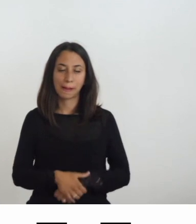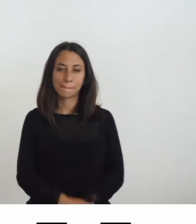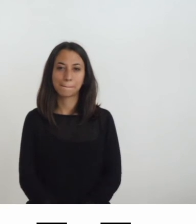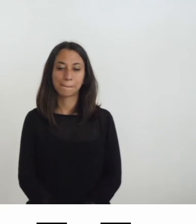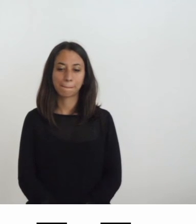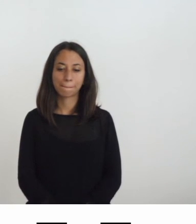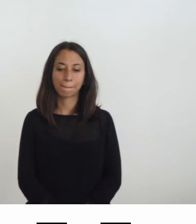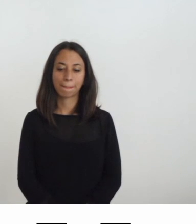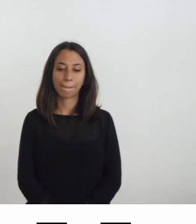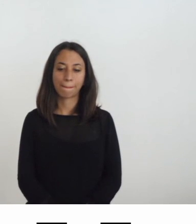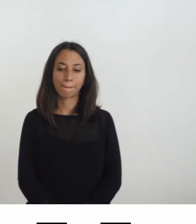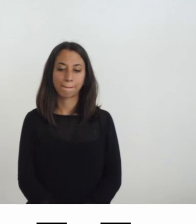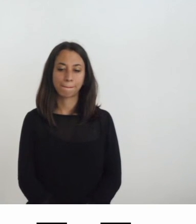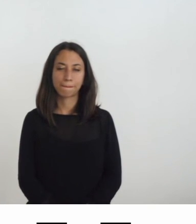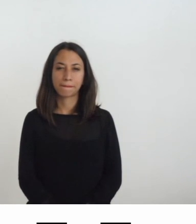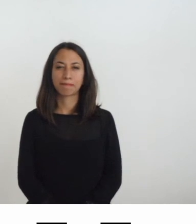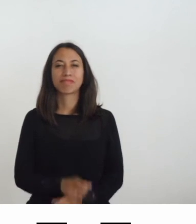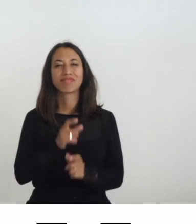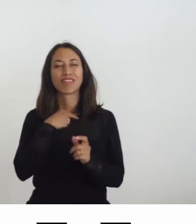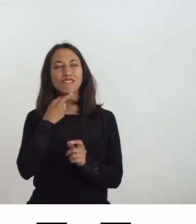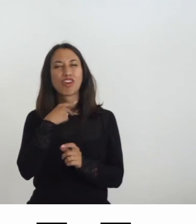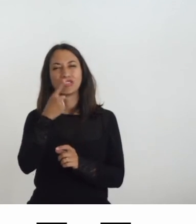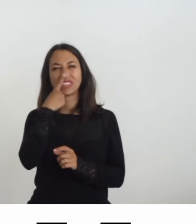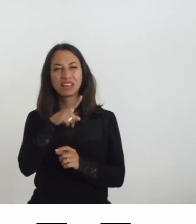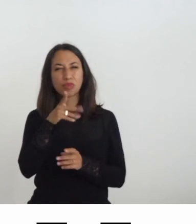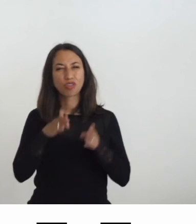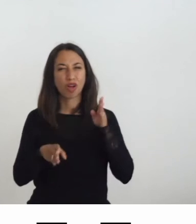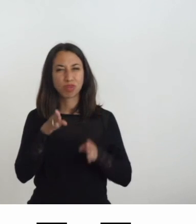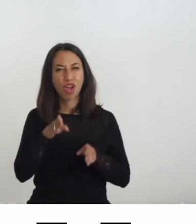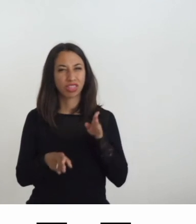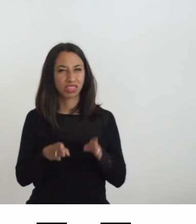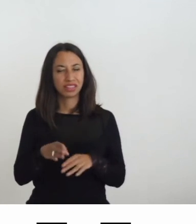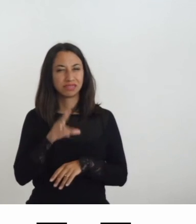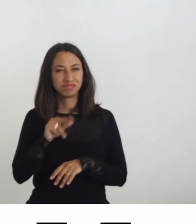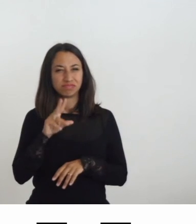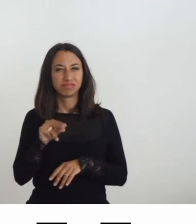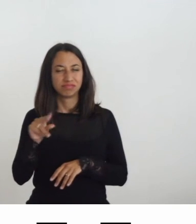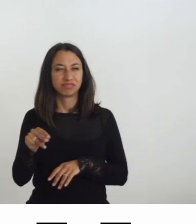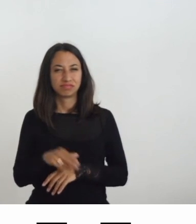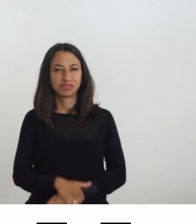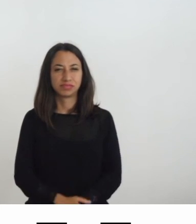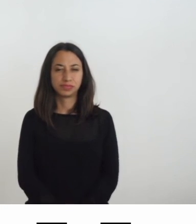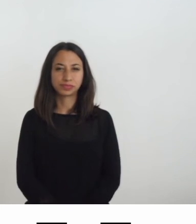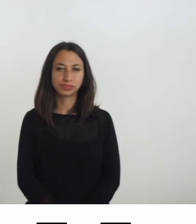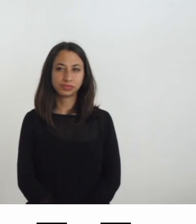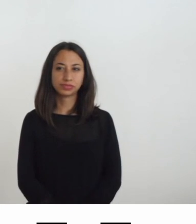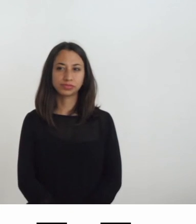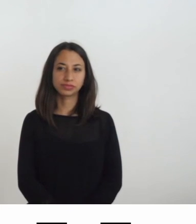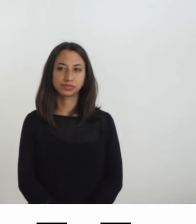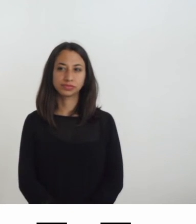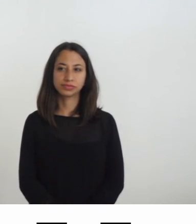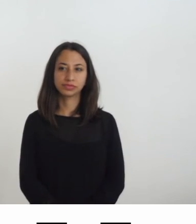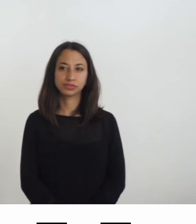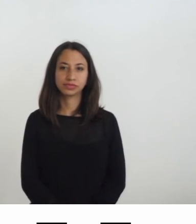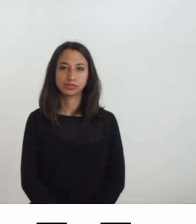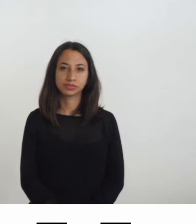una tormentata in pieno di neri bolle il corpo nell'indefinito fluire della mente